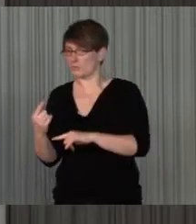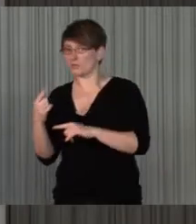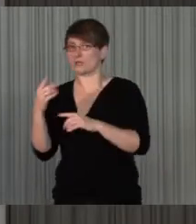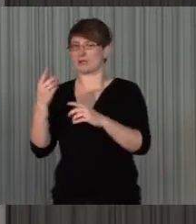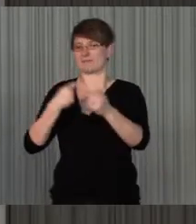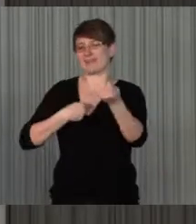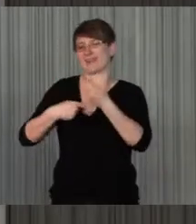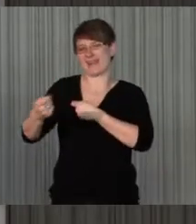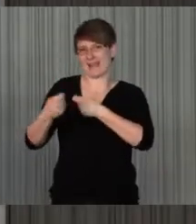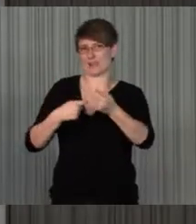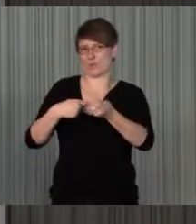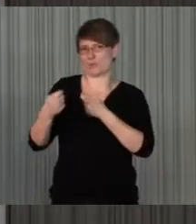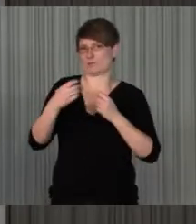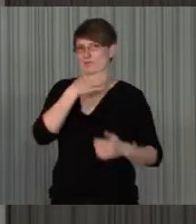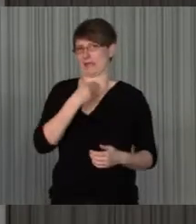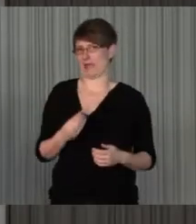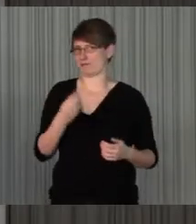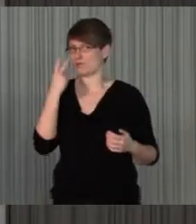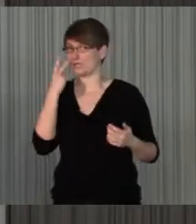auch Handlungsbedarf auf,